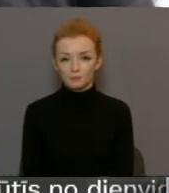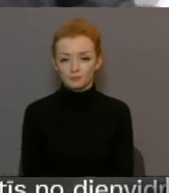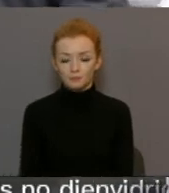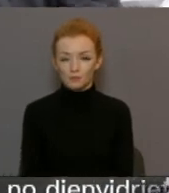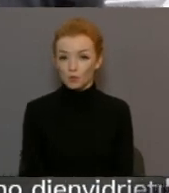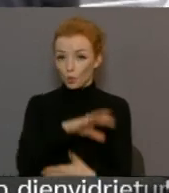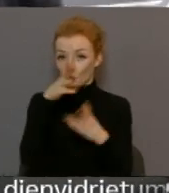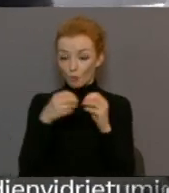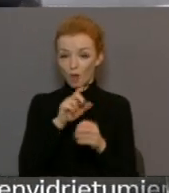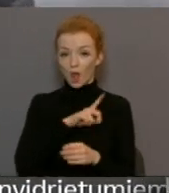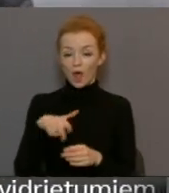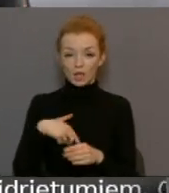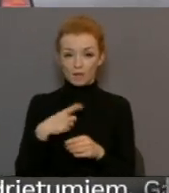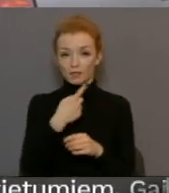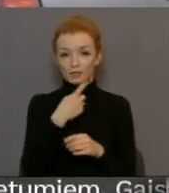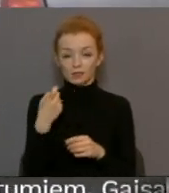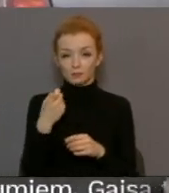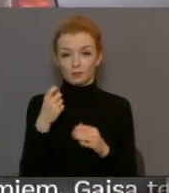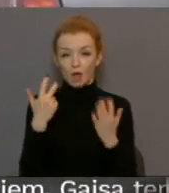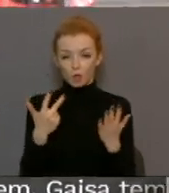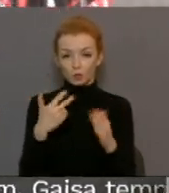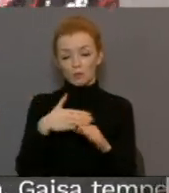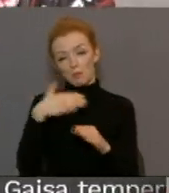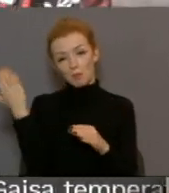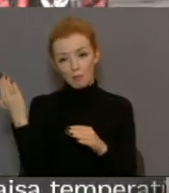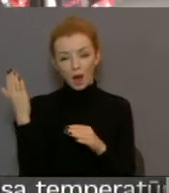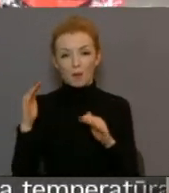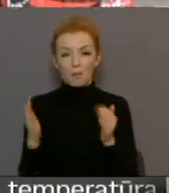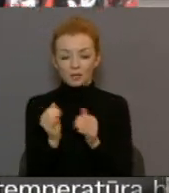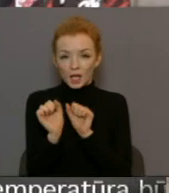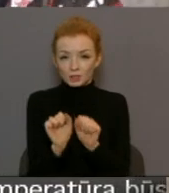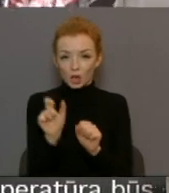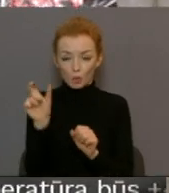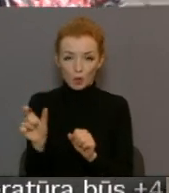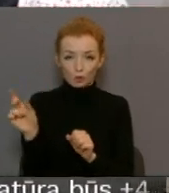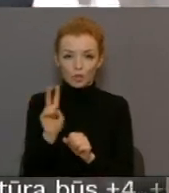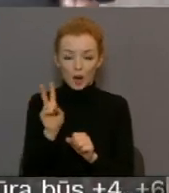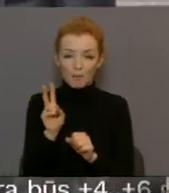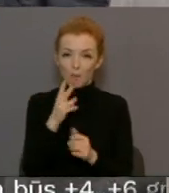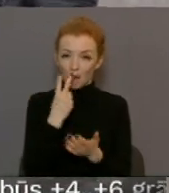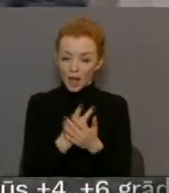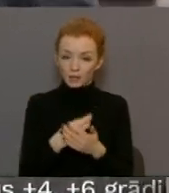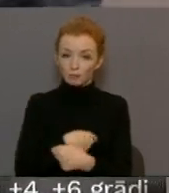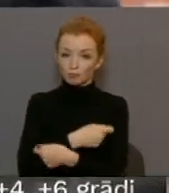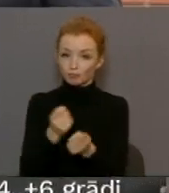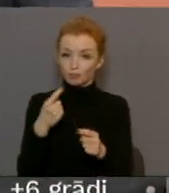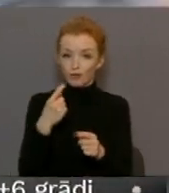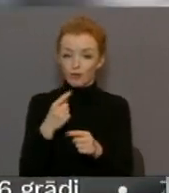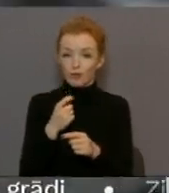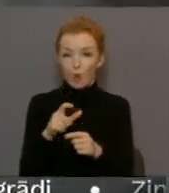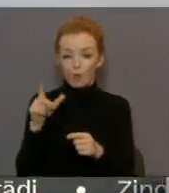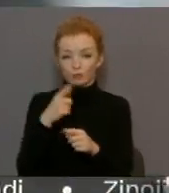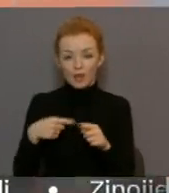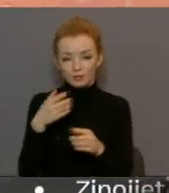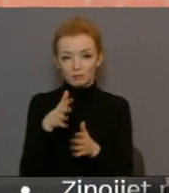Kopumā Latvijā ir nedaudz virs 108 tūkstošiem mazais ērgāto personu, kuram ir paredzēts izdalīt vairāk kārt lietojumās sejas maskas.